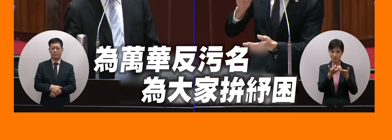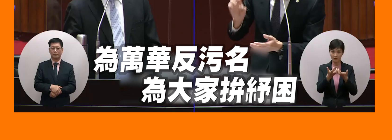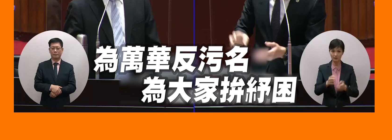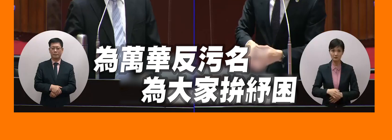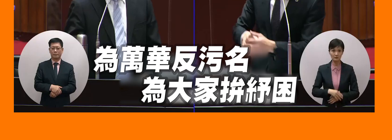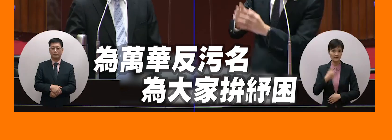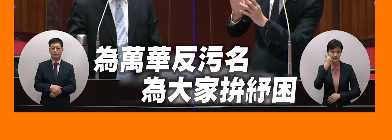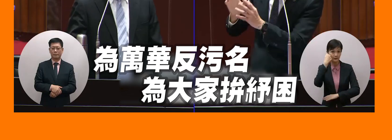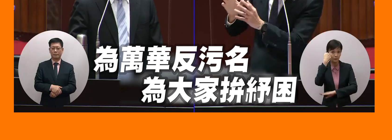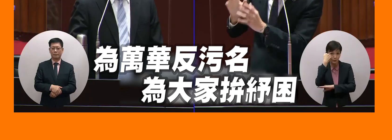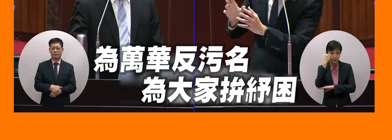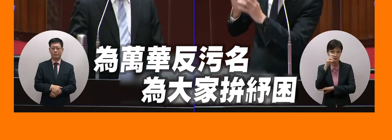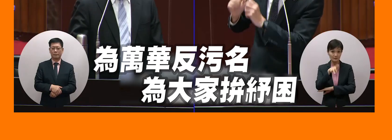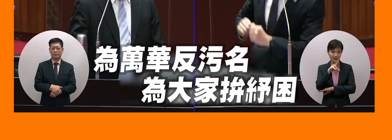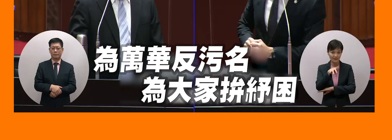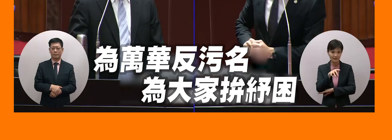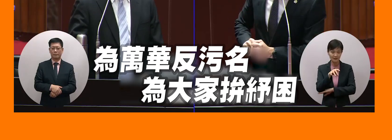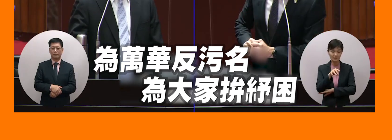用目標